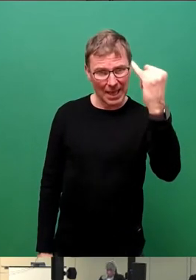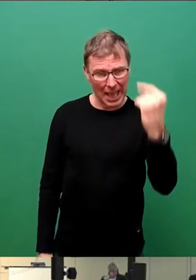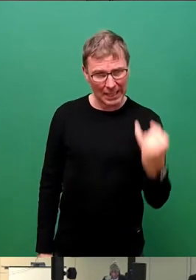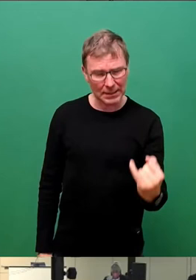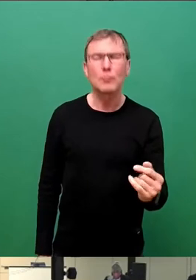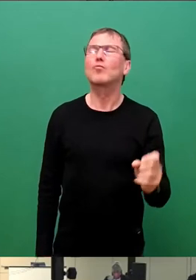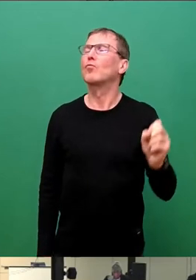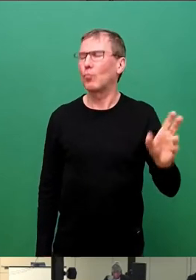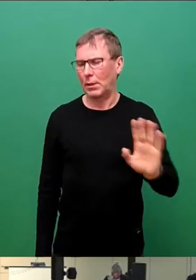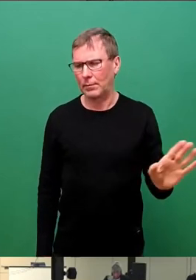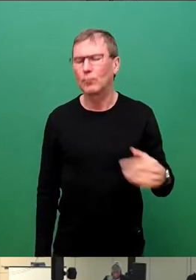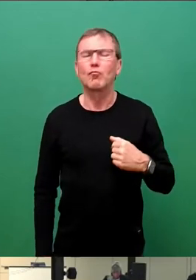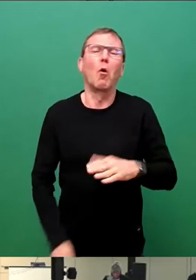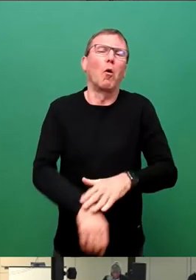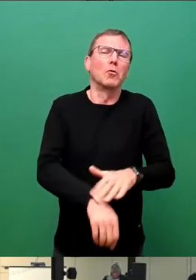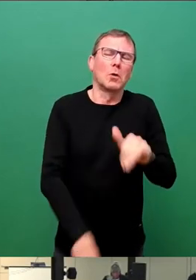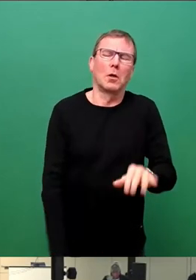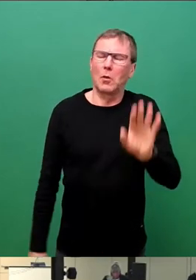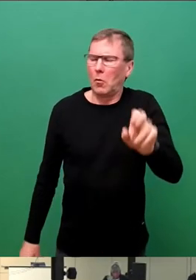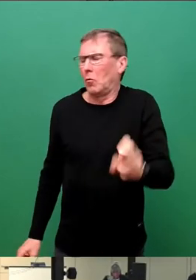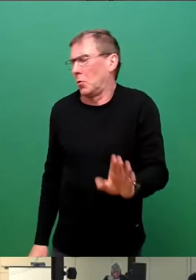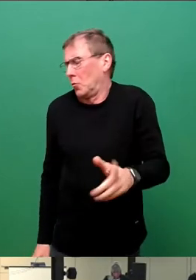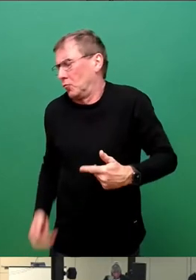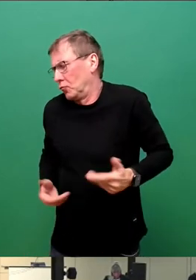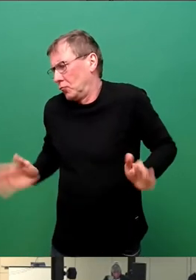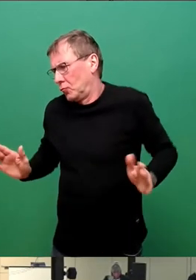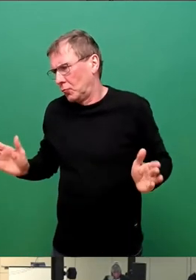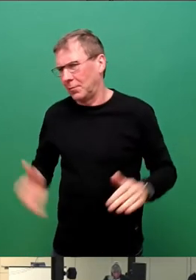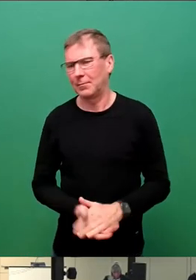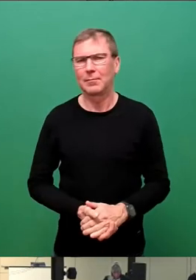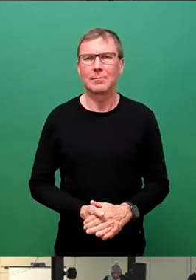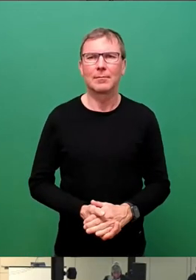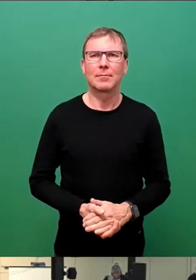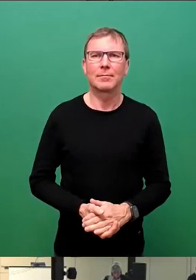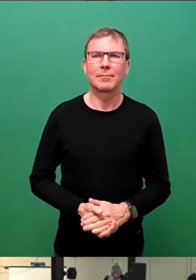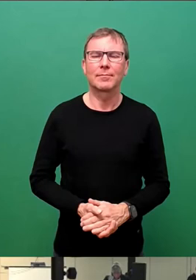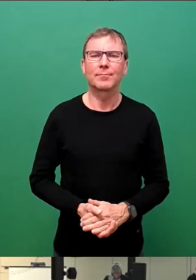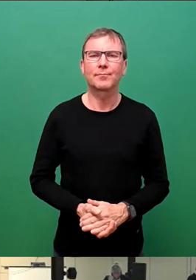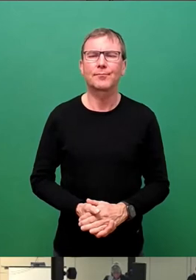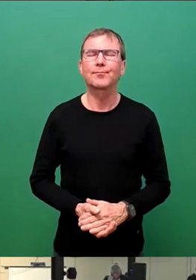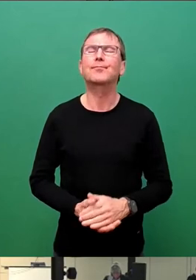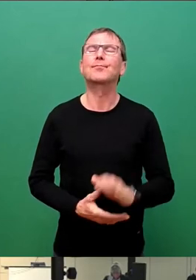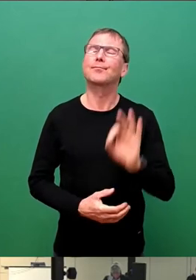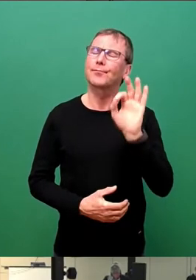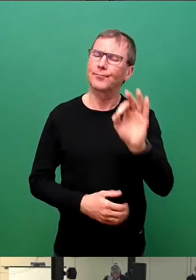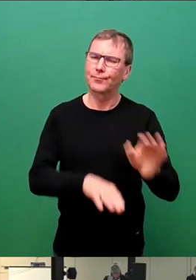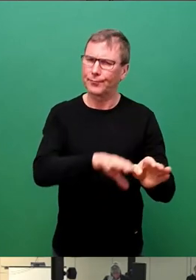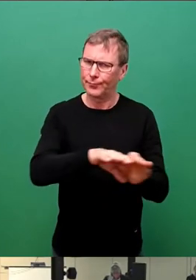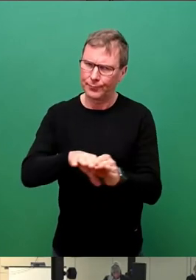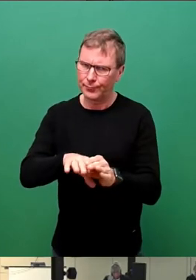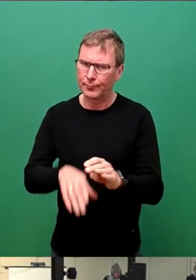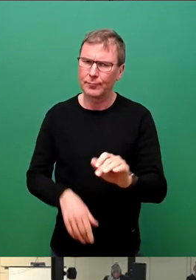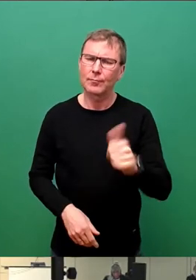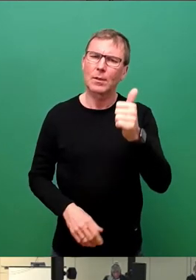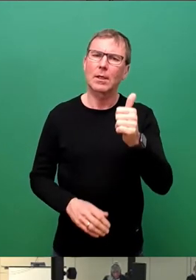Also, wir haben ja Zeit aller Welt. So, dann komme ich zunächst zur